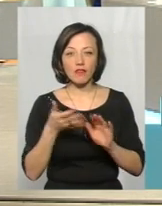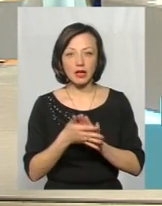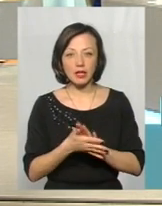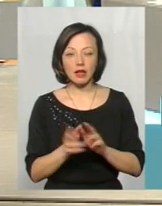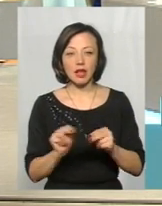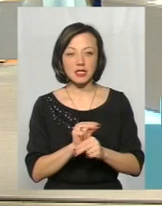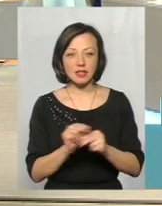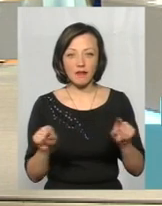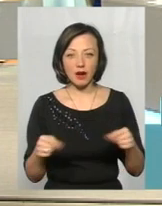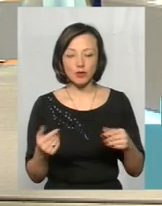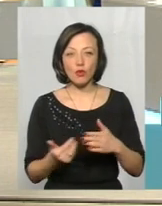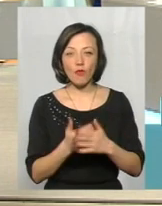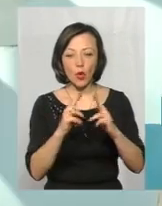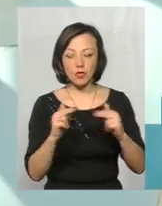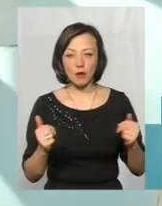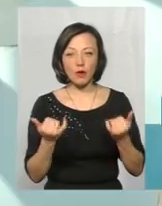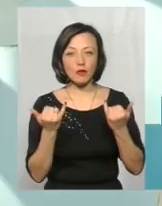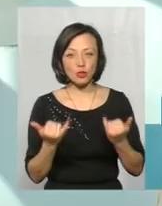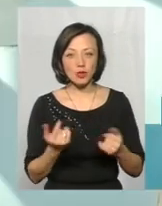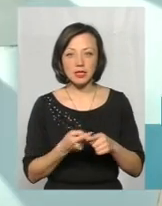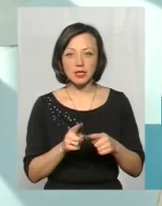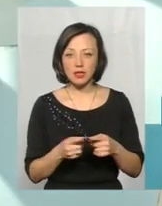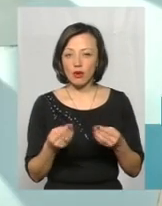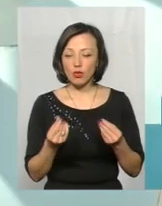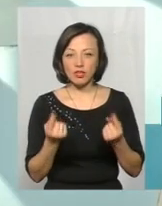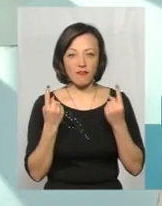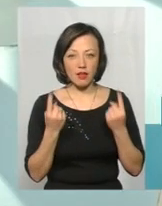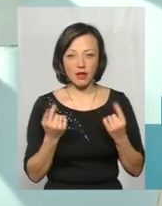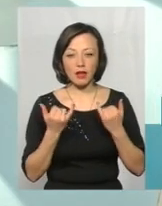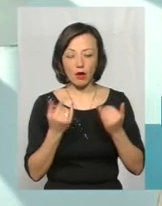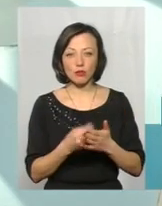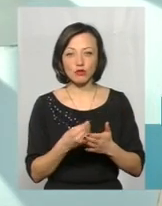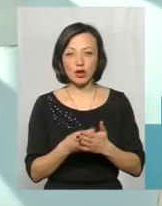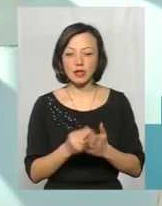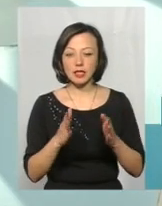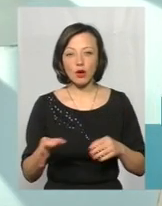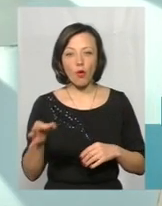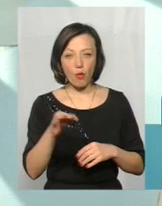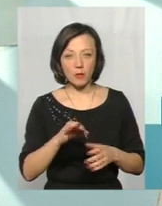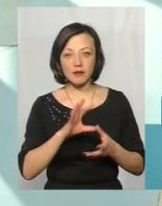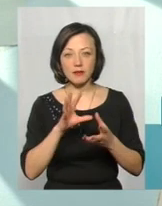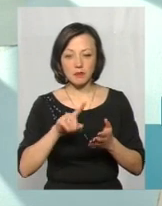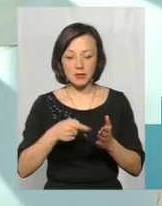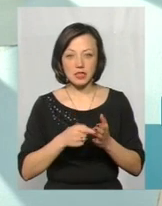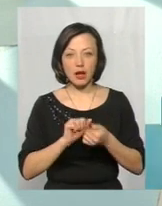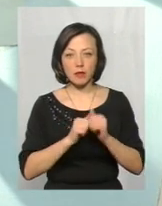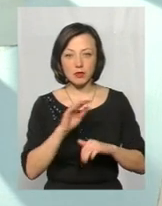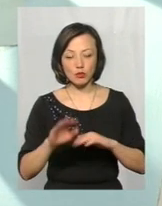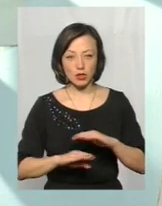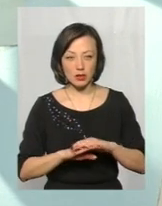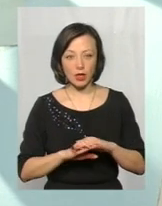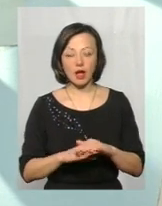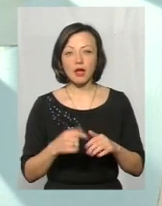реставрацію нового замку. На сьогодні це є кошти досить великі для бюджету не тільки області, але й для міста Кам'янця-Подільському.